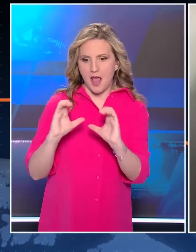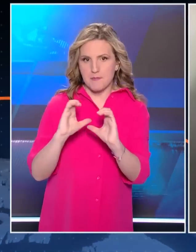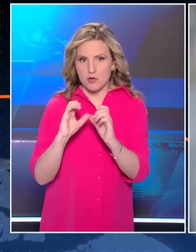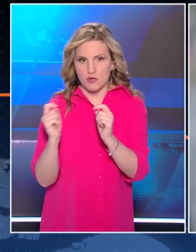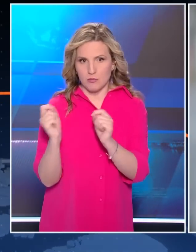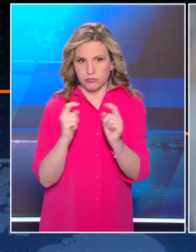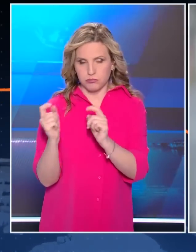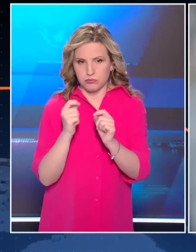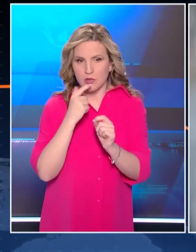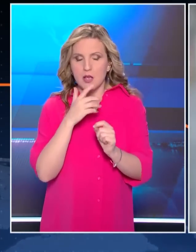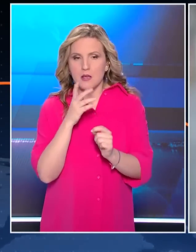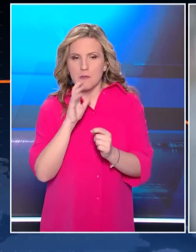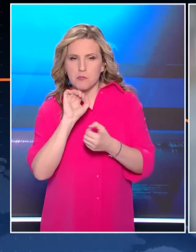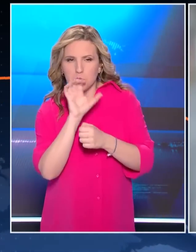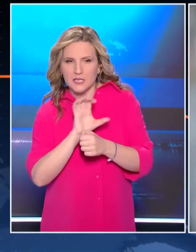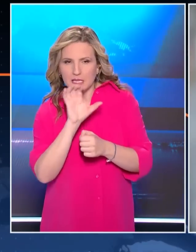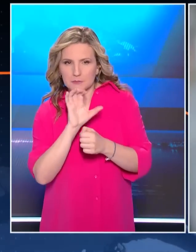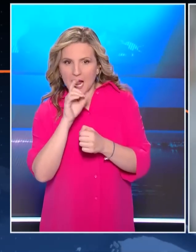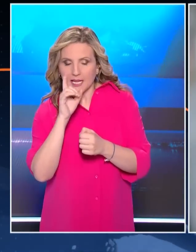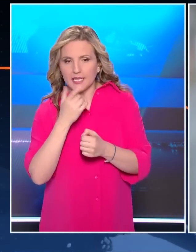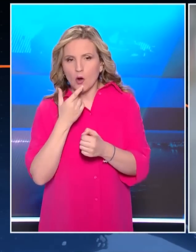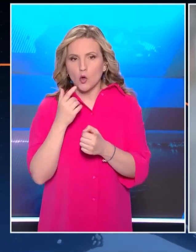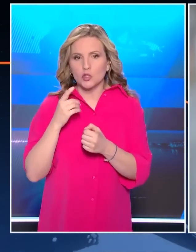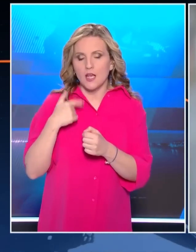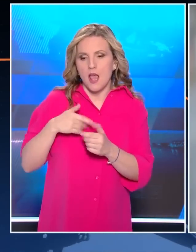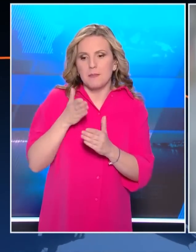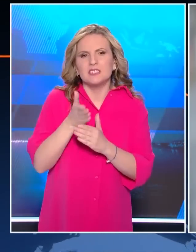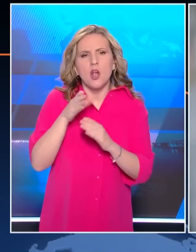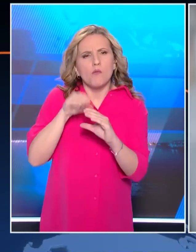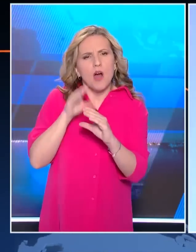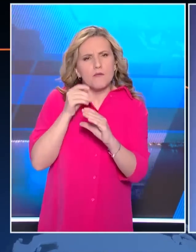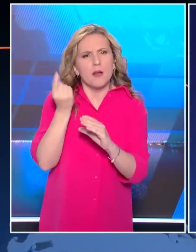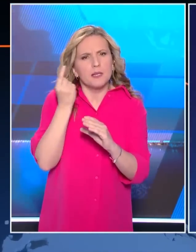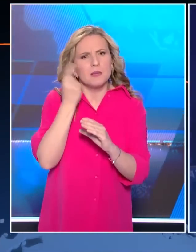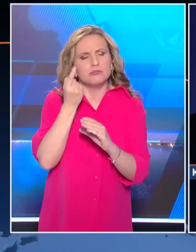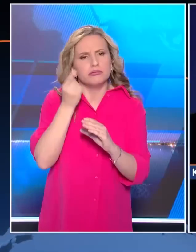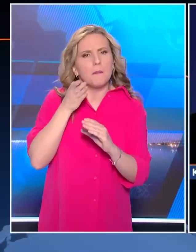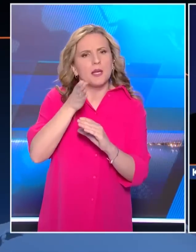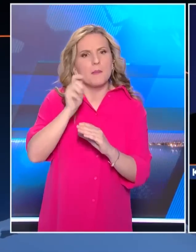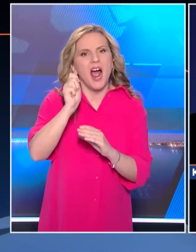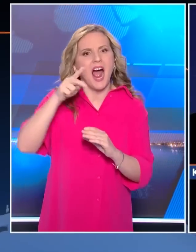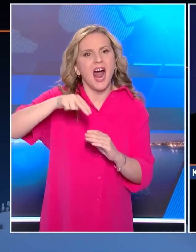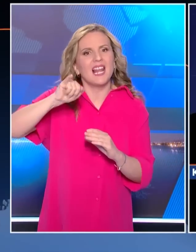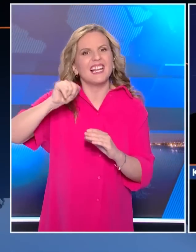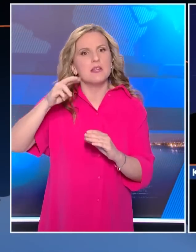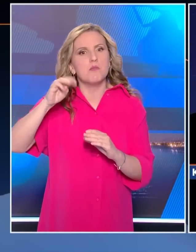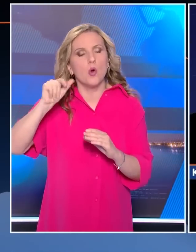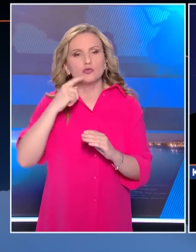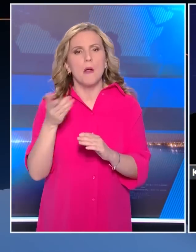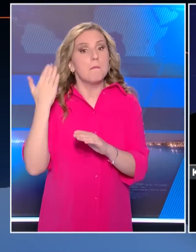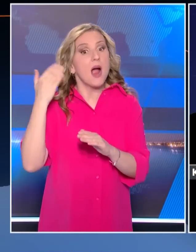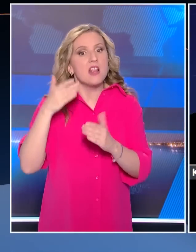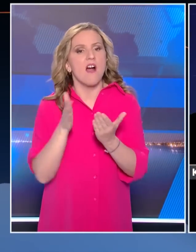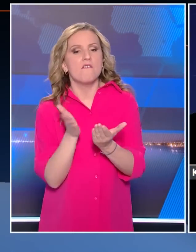προσπαθούσε να χτίσει άλλο θείο ότι βρισκόταν συχνά με το Λευκό Βαν στην περιοχή του Αλίμου για δουλειά. Μα έχει δουλειές εκεί και κάποτε μοιράζαμε